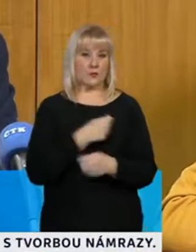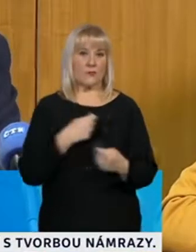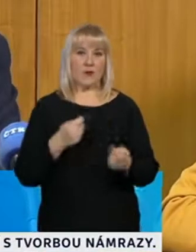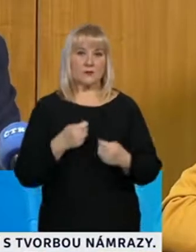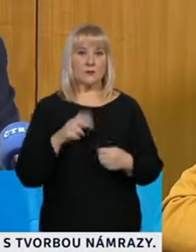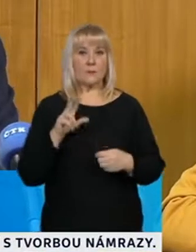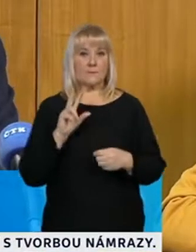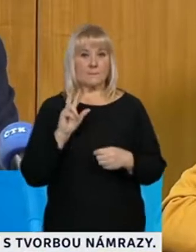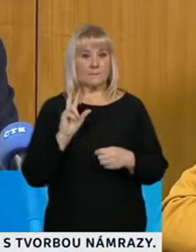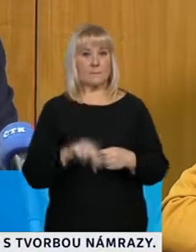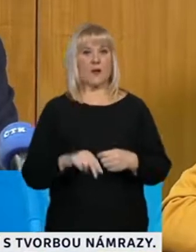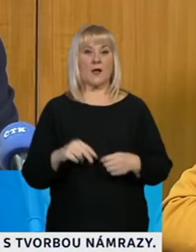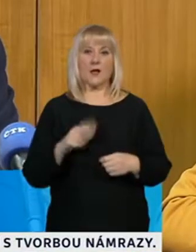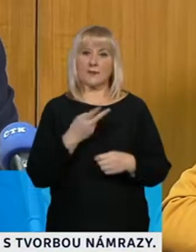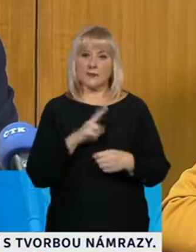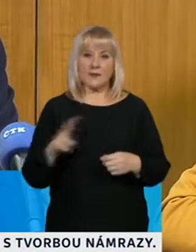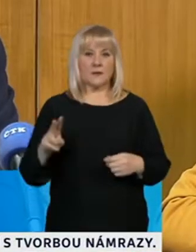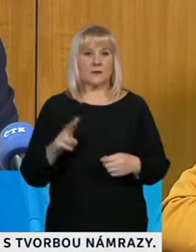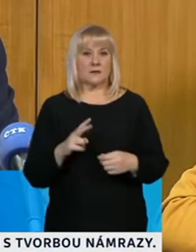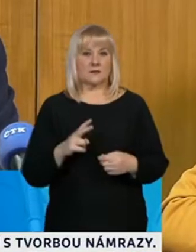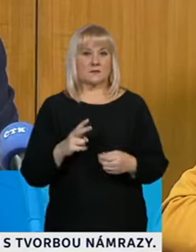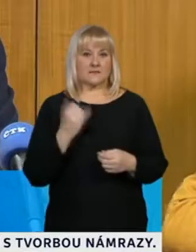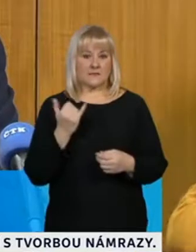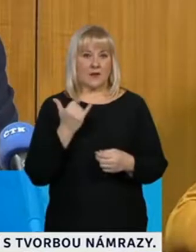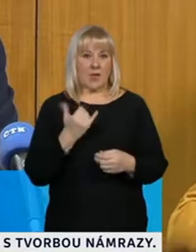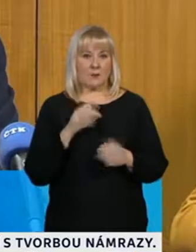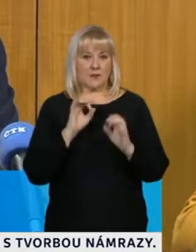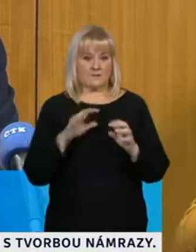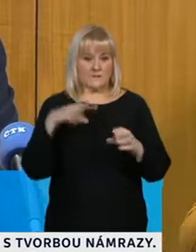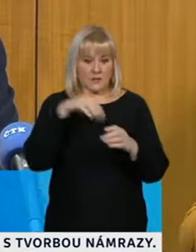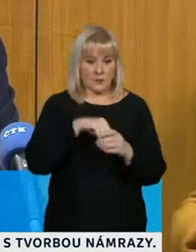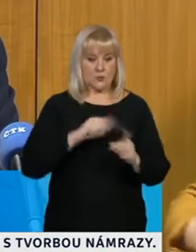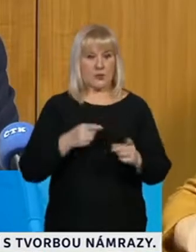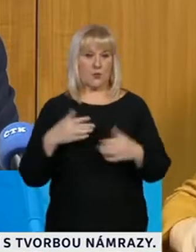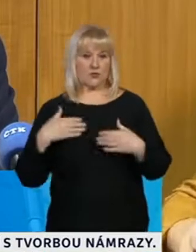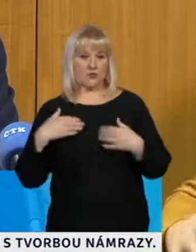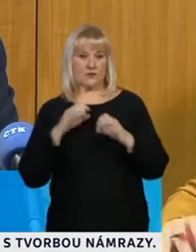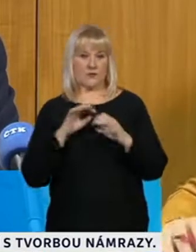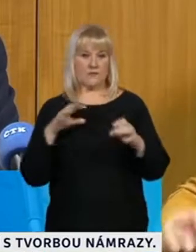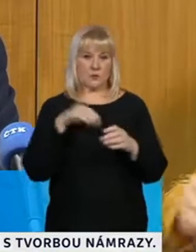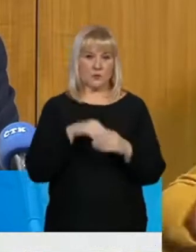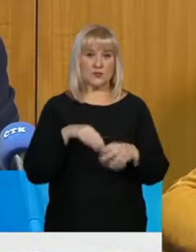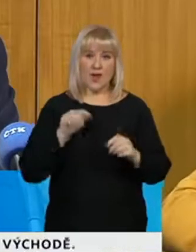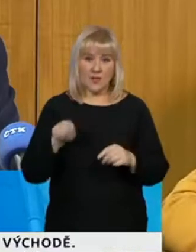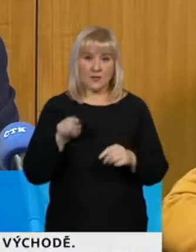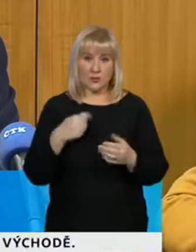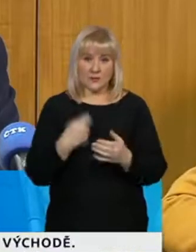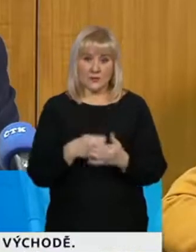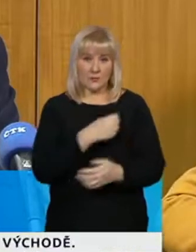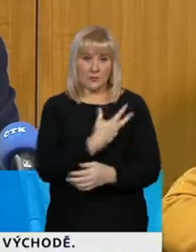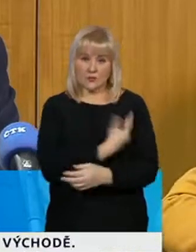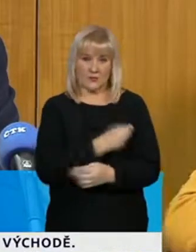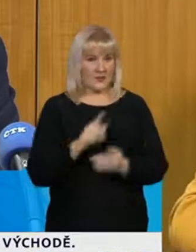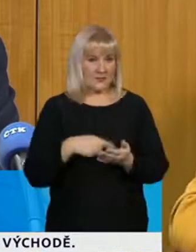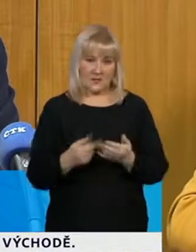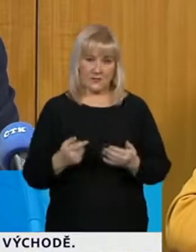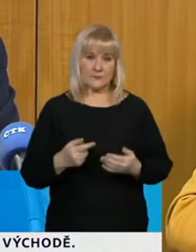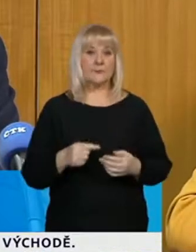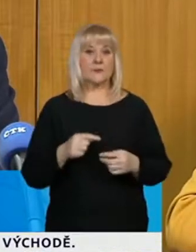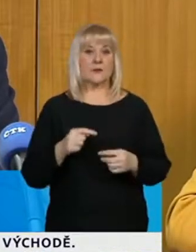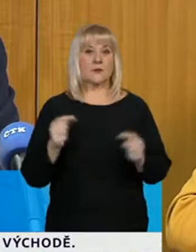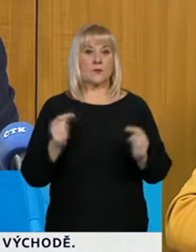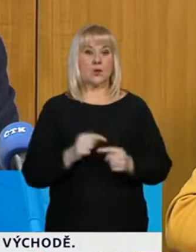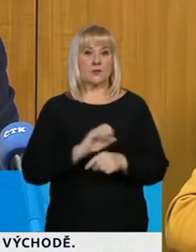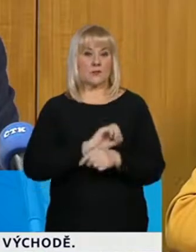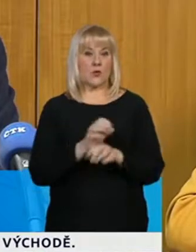dokonce někdy oslabený virus nebo části živého viru, ale to není případ těchto vakcín. V případě vakcín proti